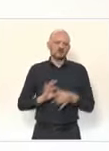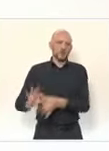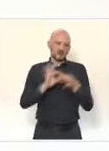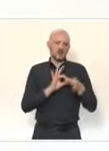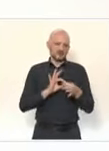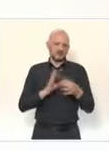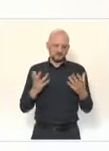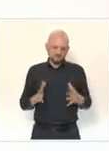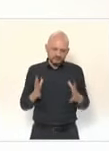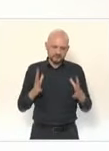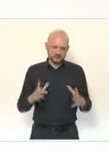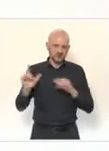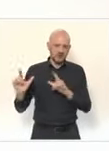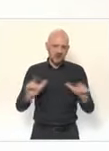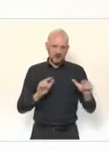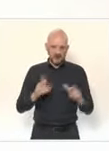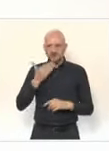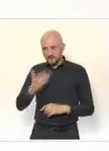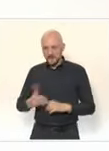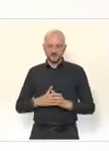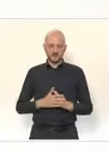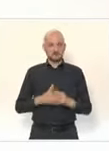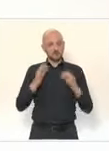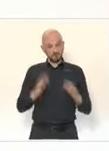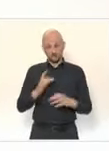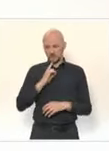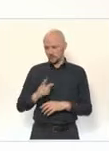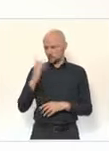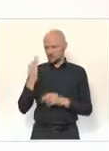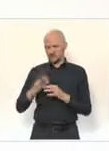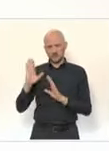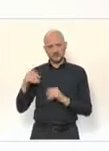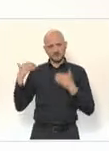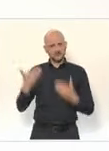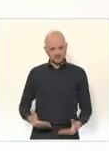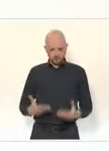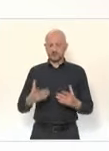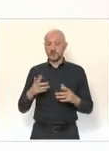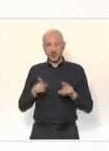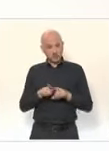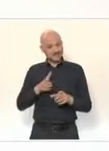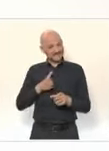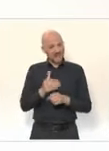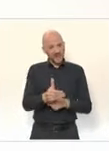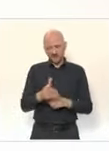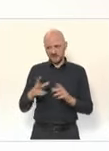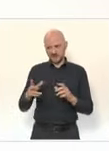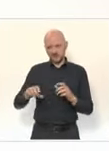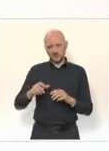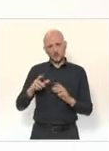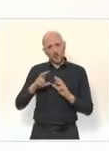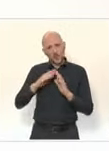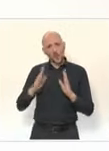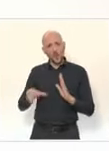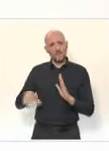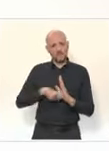l'ouverture depuis septembre et elle nous a conduit aussi à traverser ce mois d'avril d'une manière particulière avec les